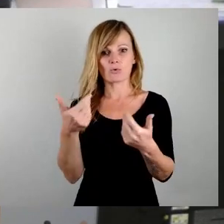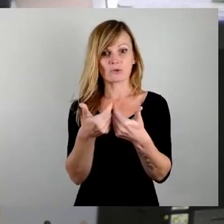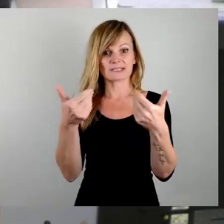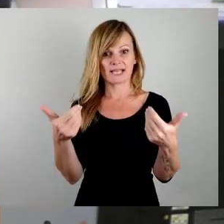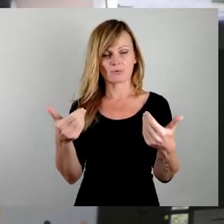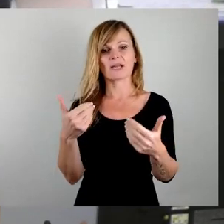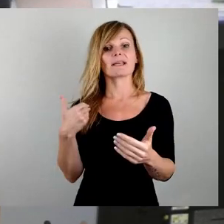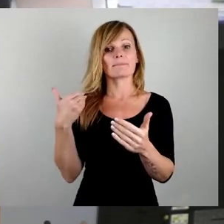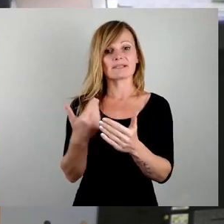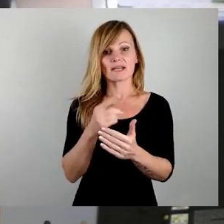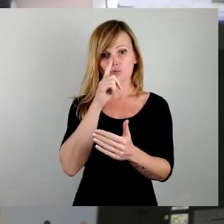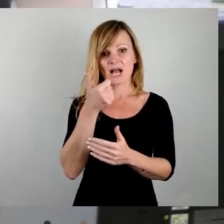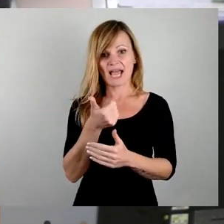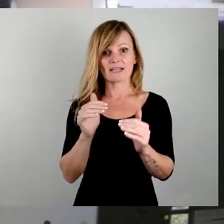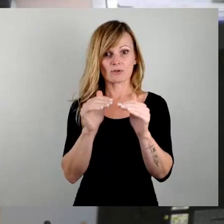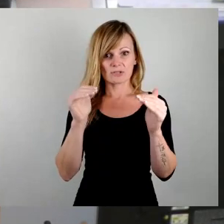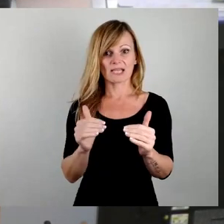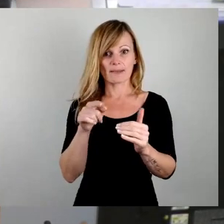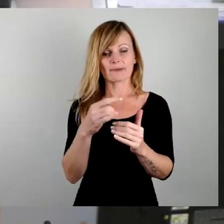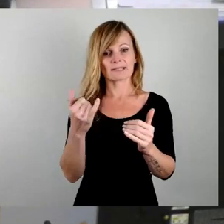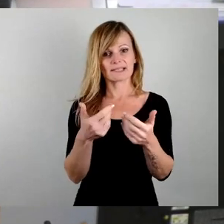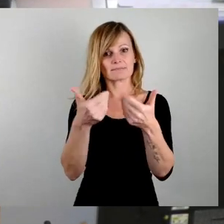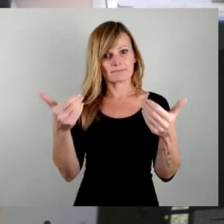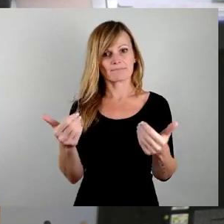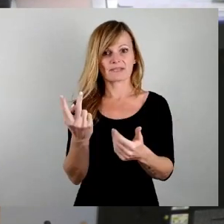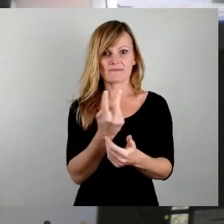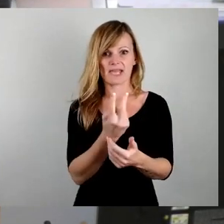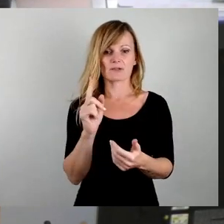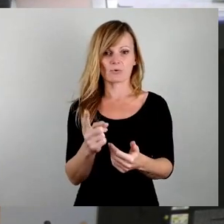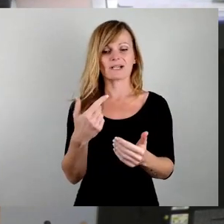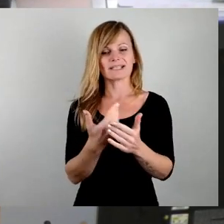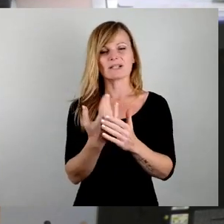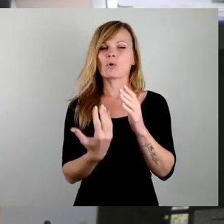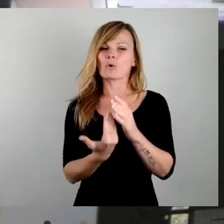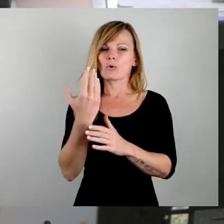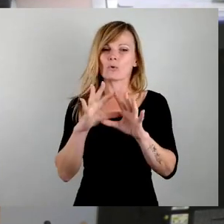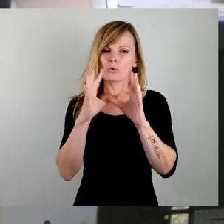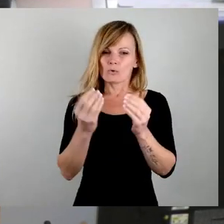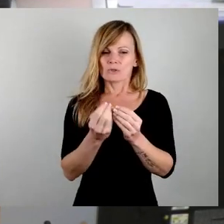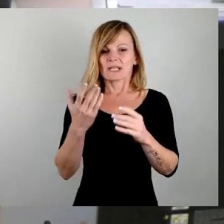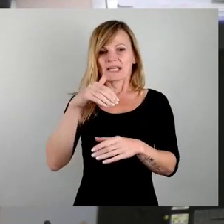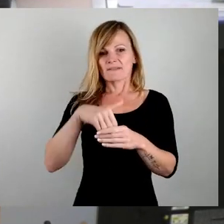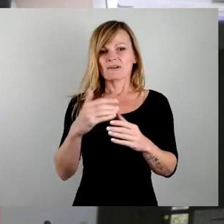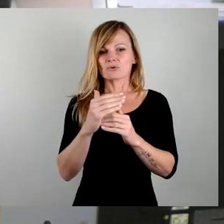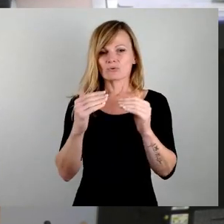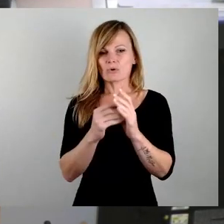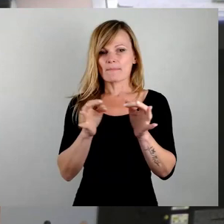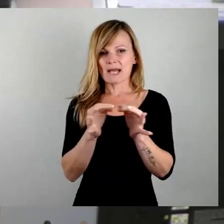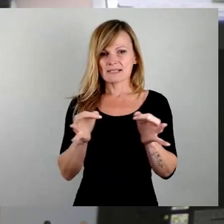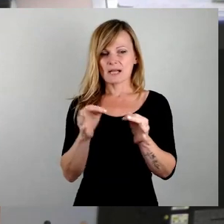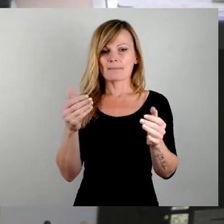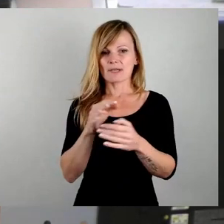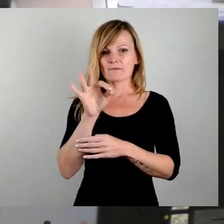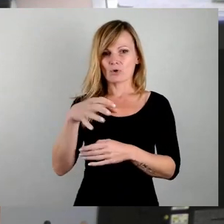erfolgt. Letztendlich ist das, worum es hier geht, eine ganz große Infrastrukturmaßnahme für die Stadt, die sehr langfristig wirkt. Das